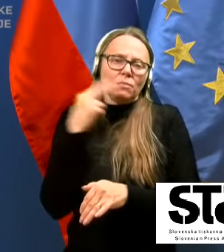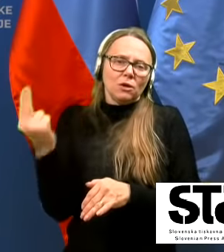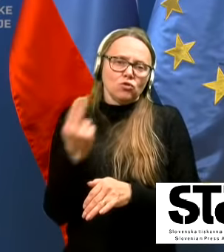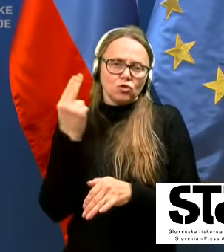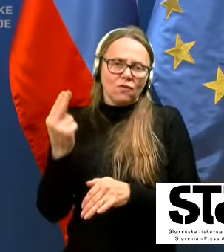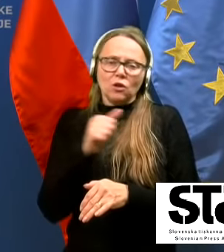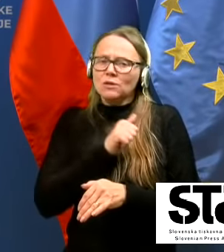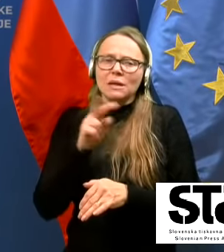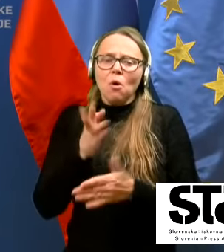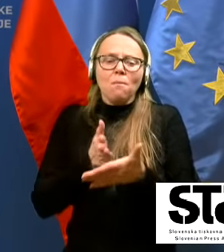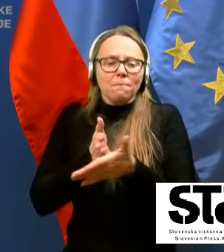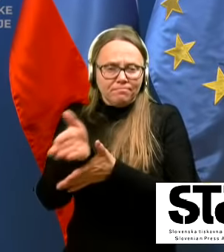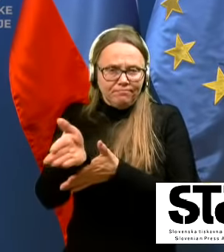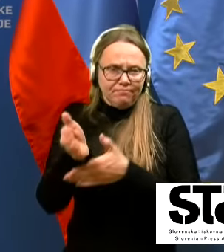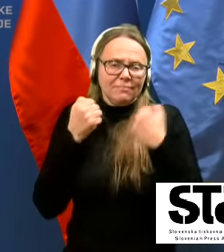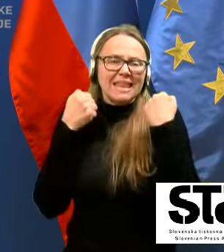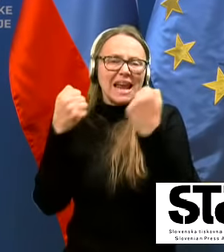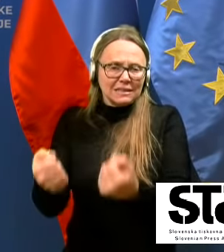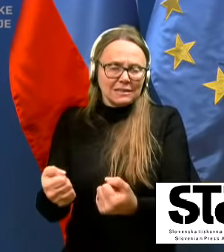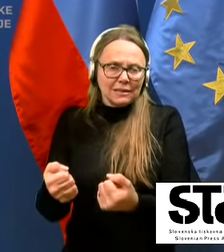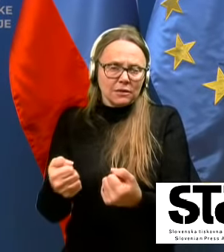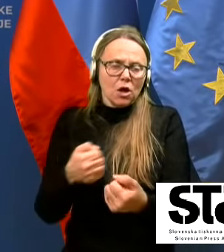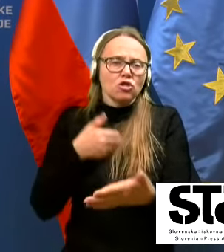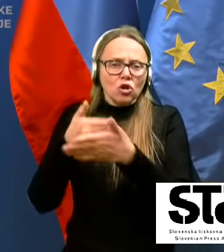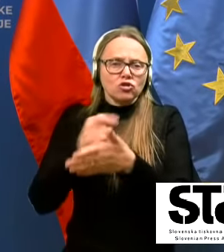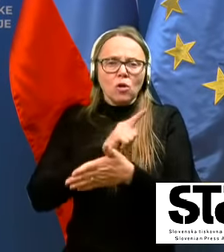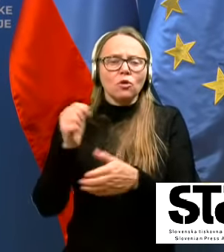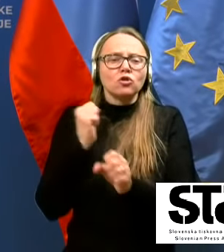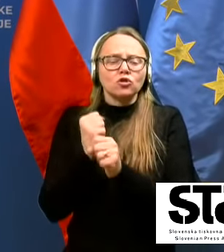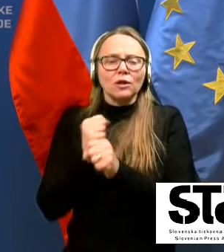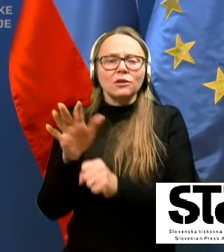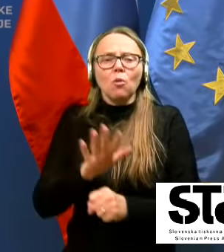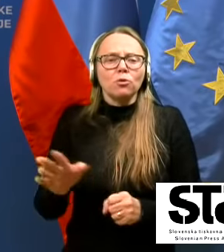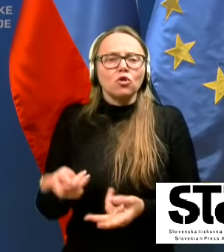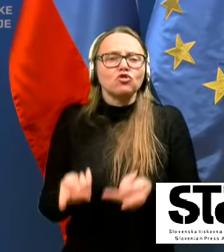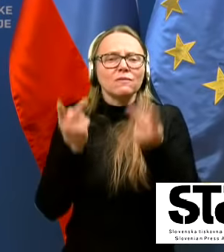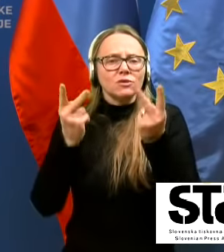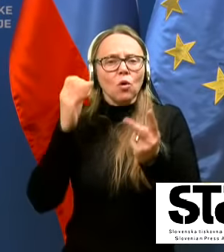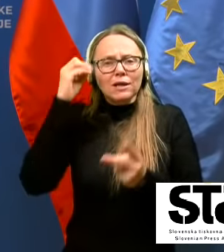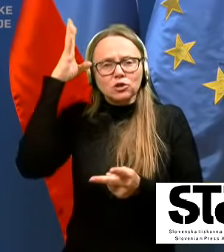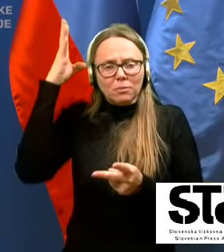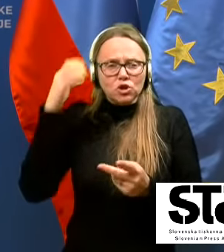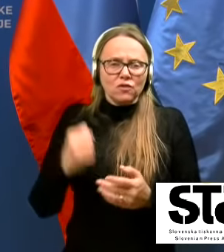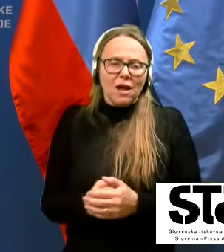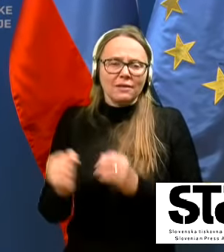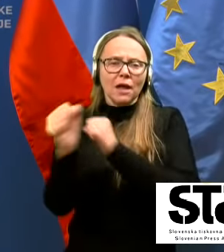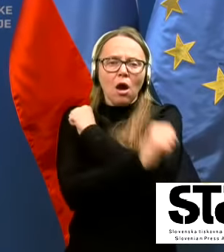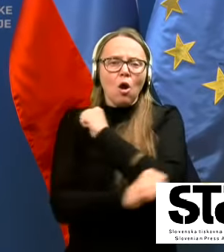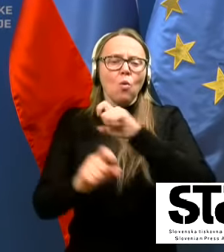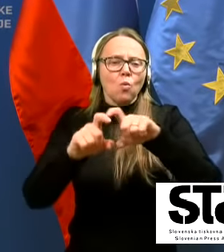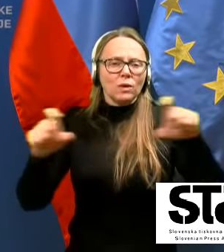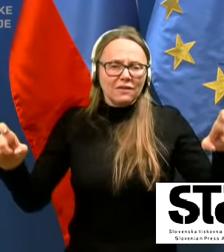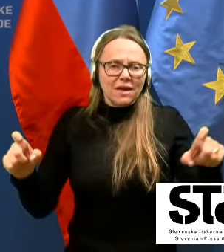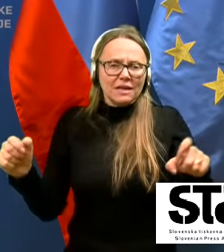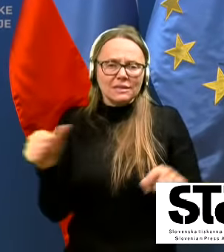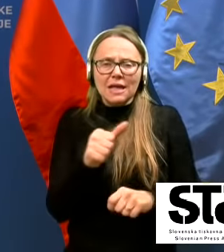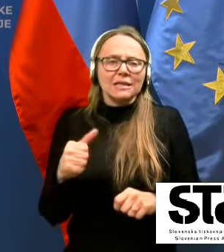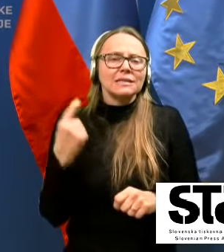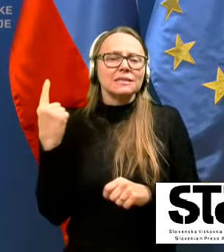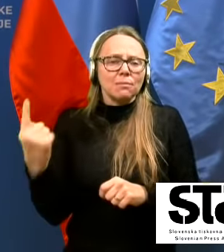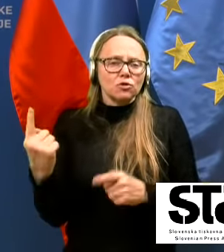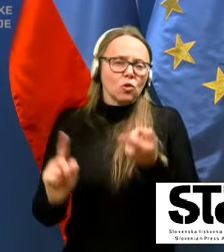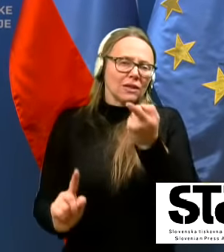trazitu, torej gre za trazit, dostop do storitev s področjev zgojen in izobraževanja, universtem ter samostojnih